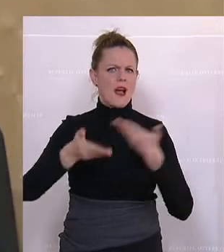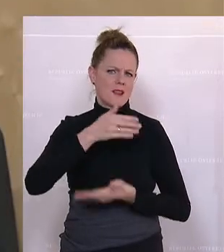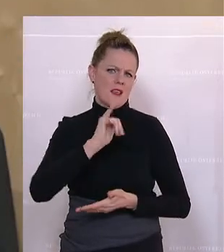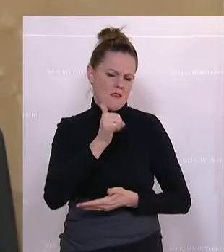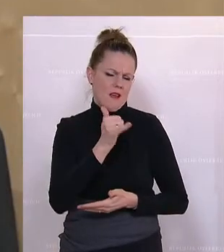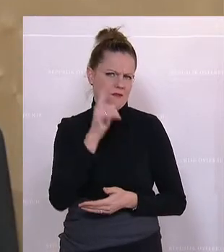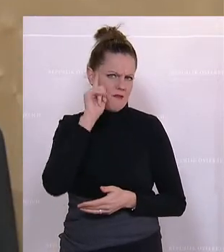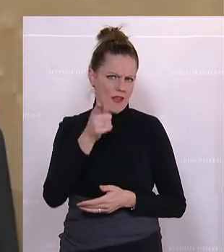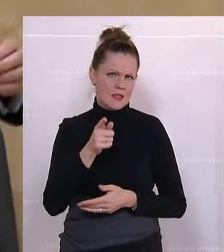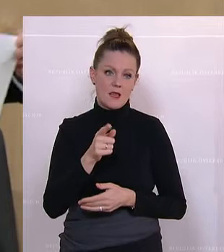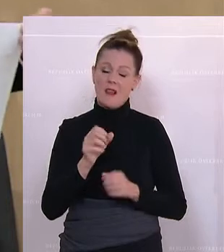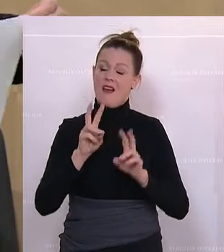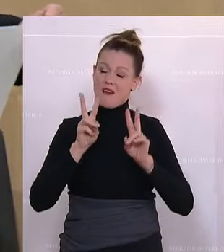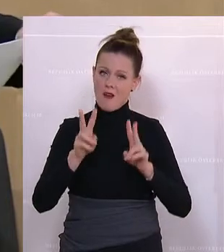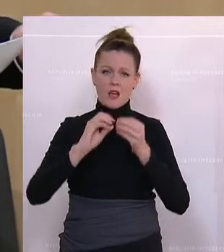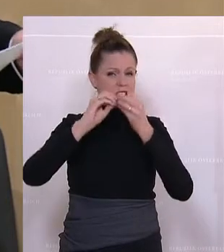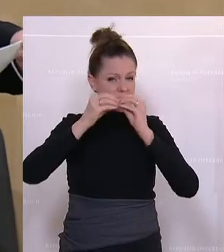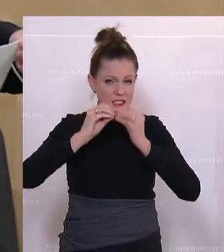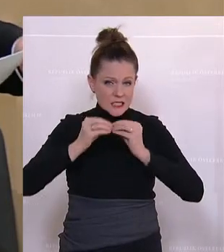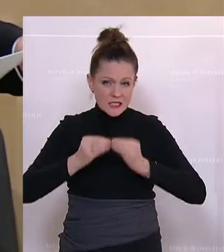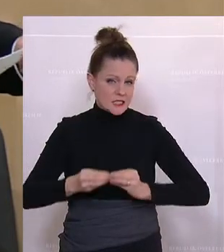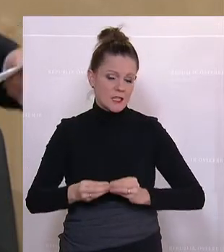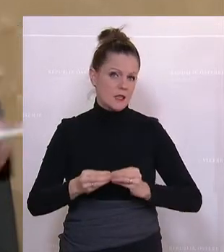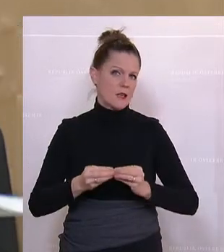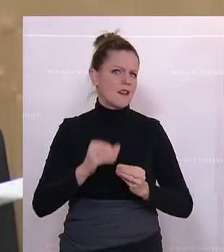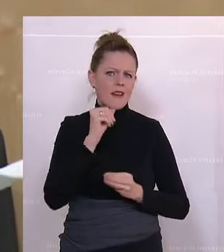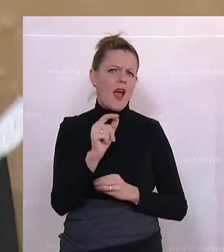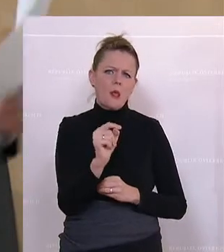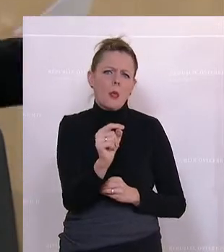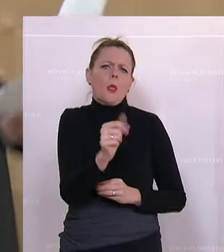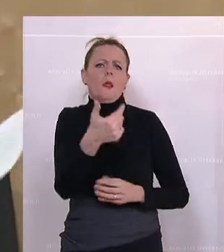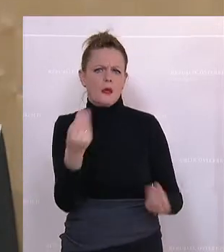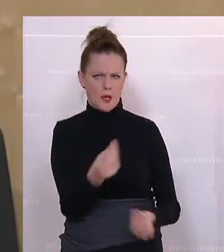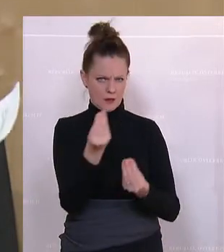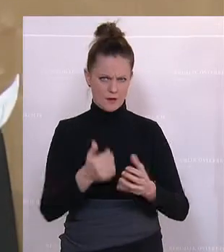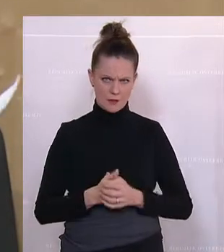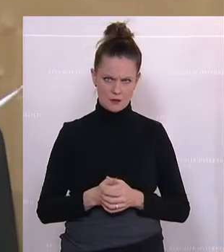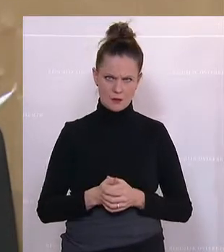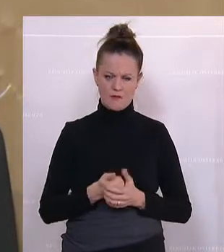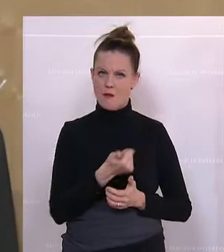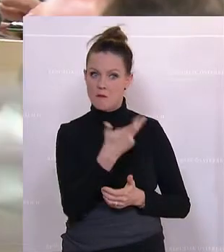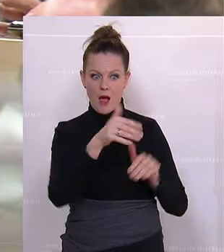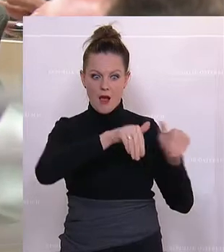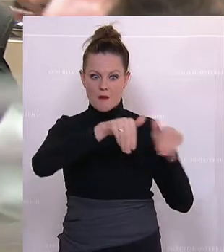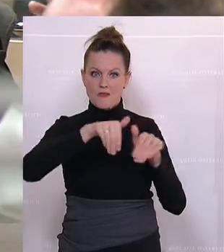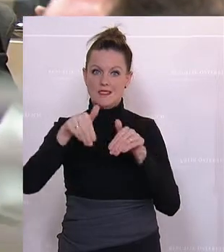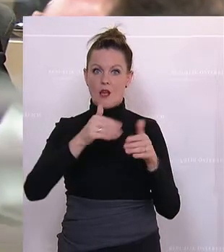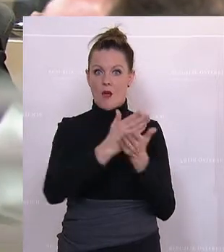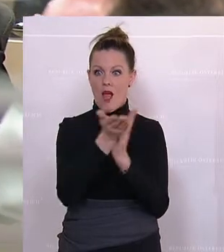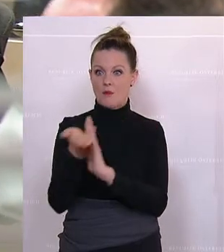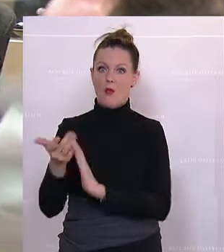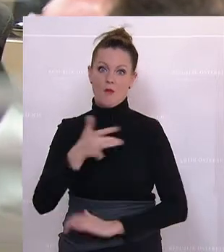wirklich in vielen Verästelungen keine Kleinigkeit und das betrifft in Wahrheit mehrere Ministerien tatsächlich.